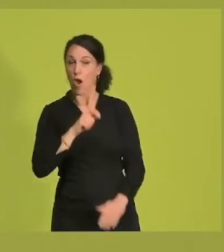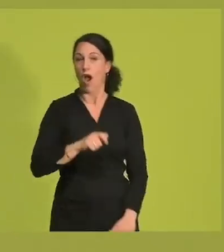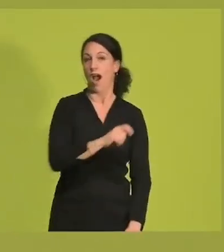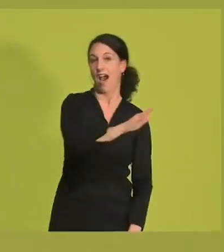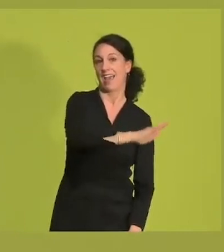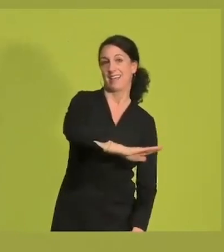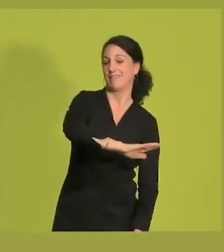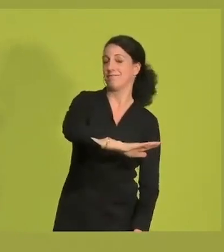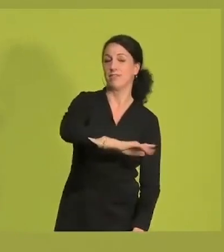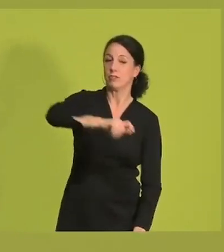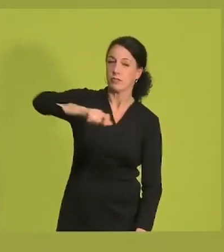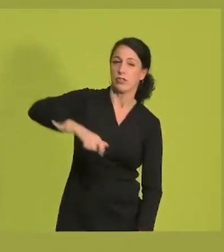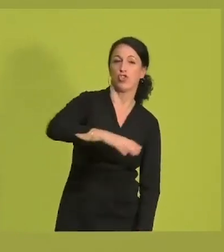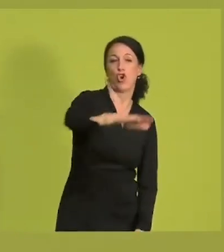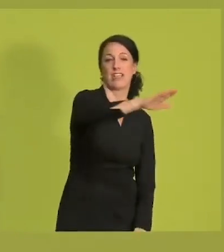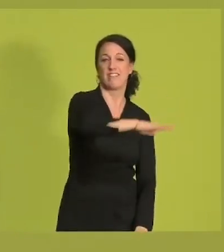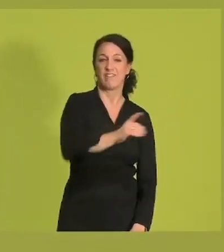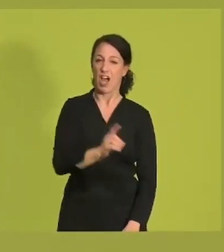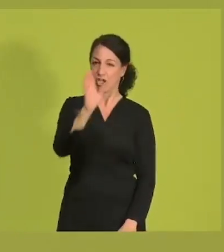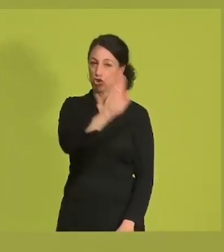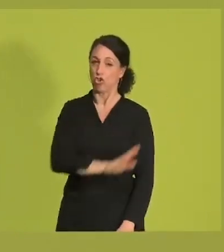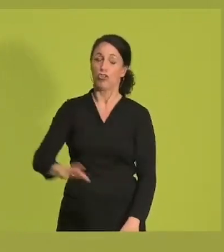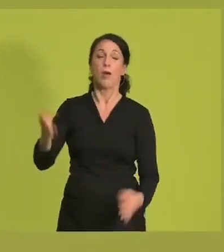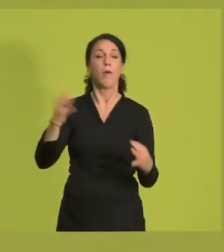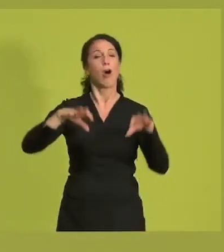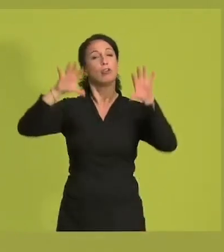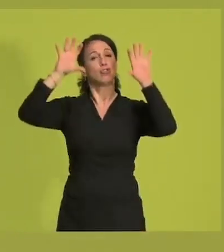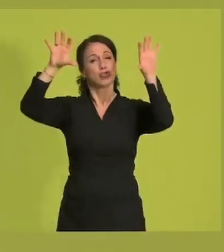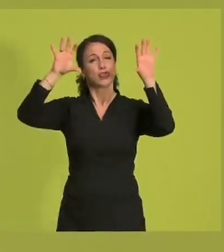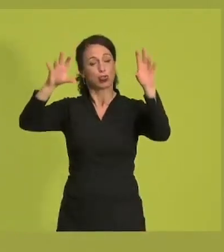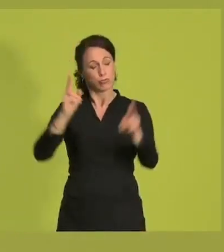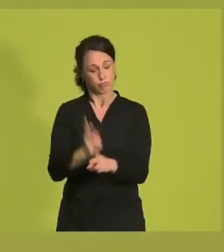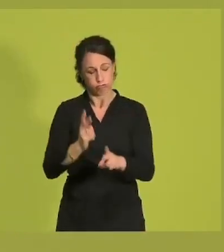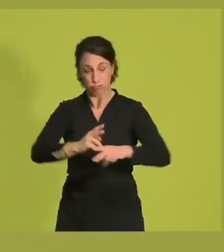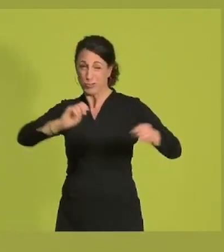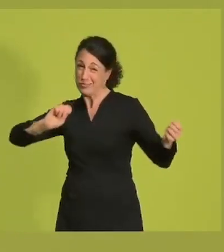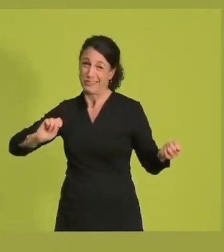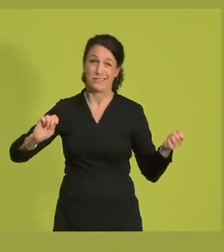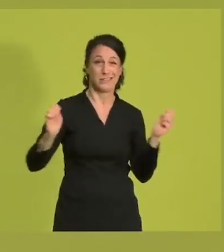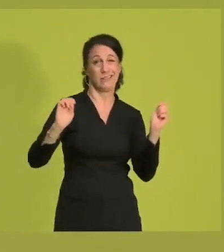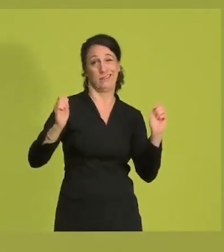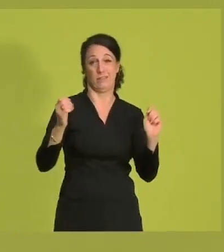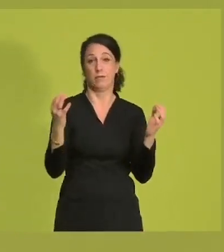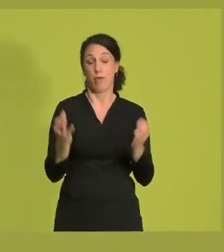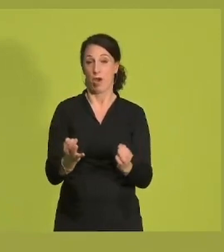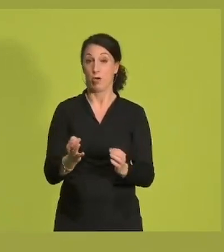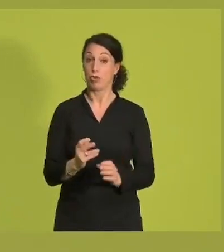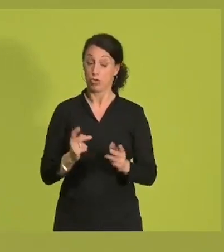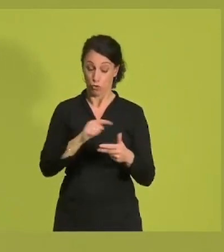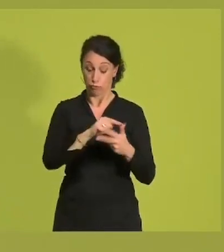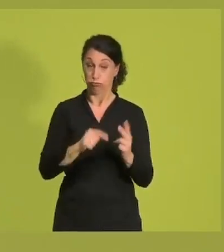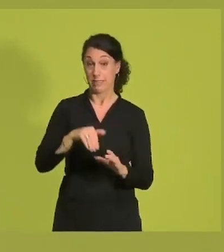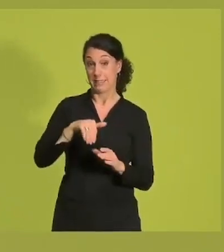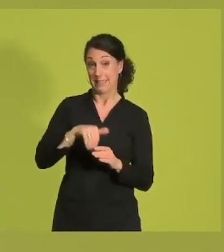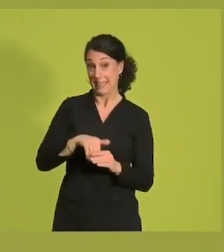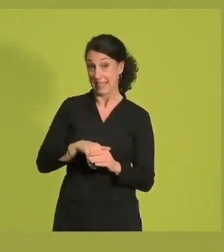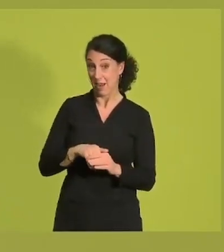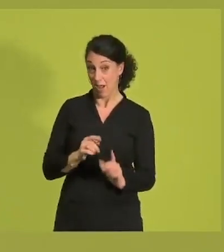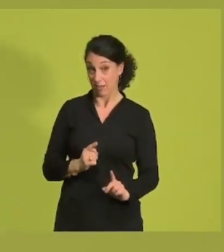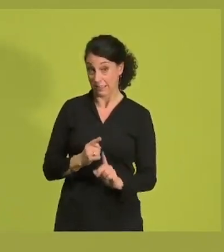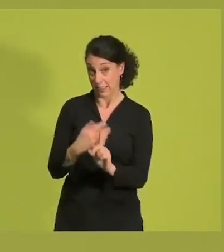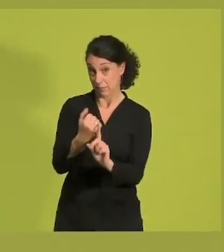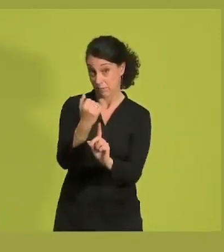sondern in ganz NRW und in ganz Deutschland Strukturwandel angesagt. Neben diesen inhaltlichen Zielen möchte ich daran mitwirken, die